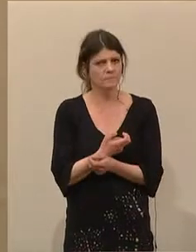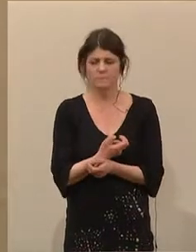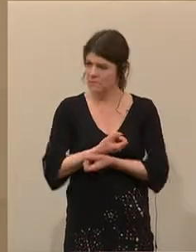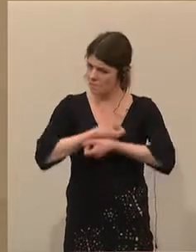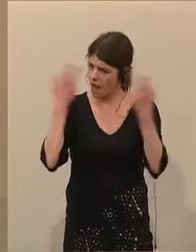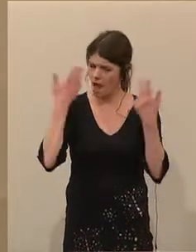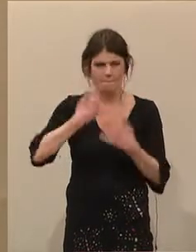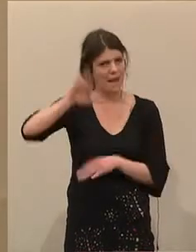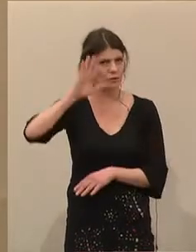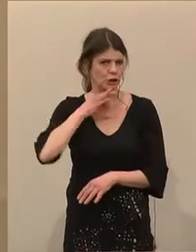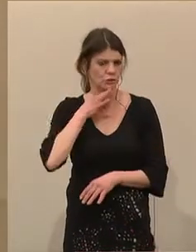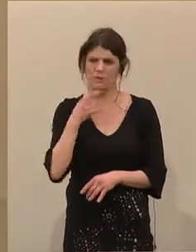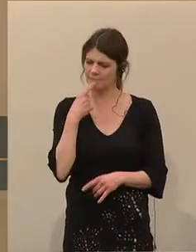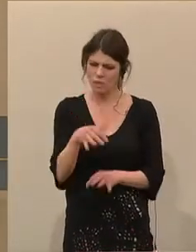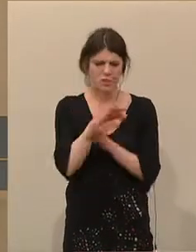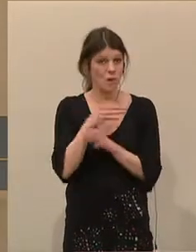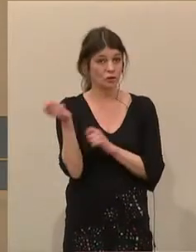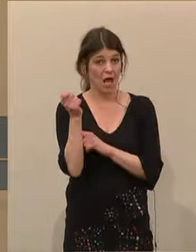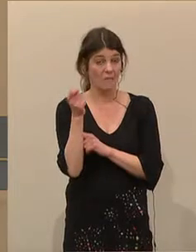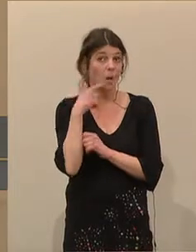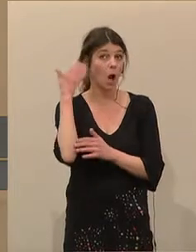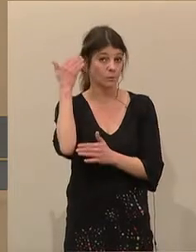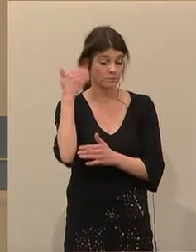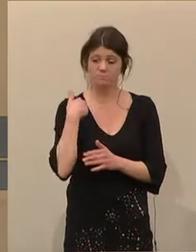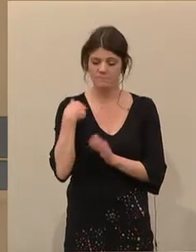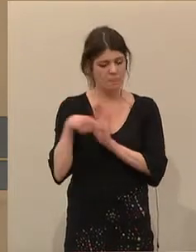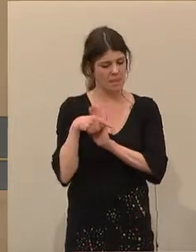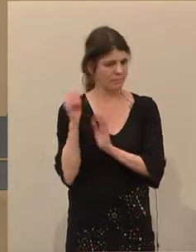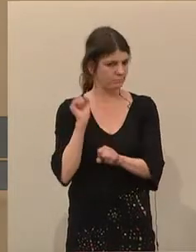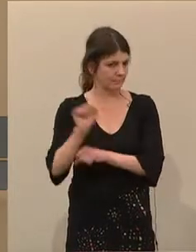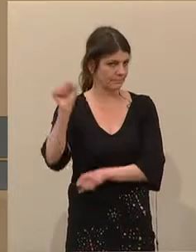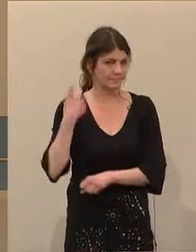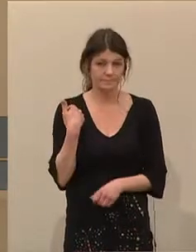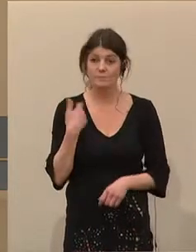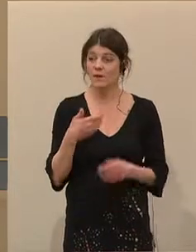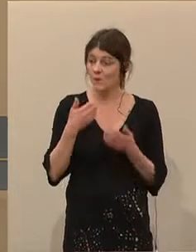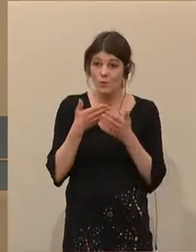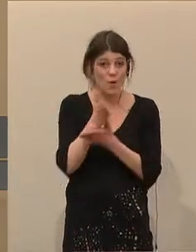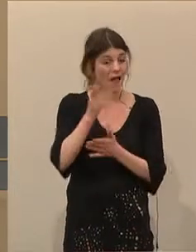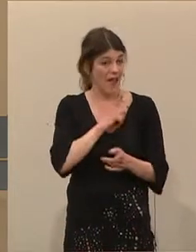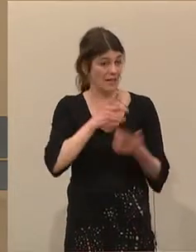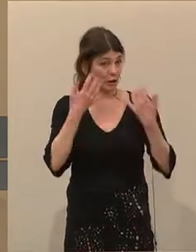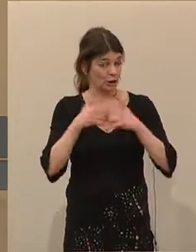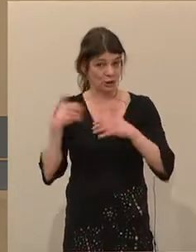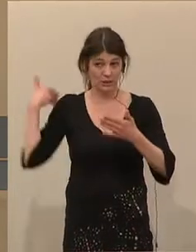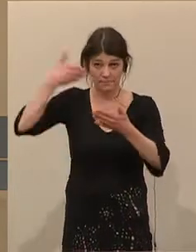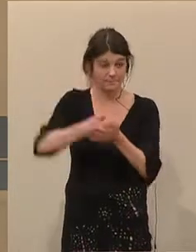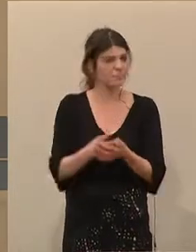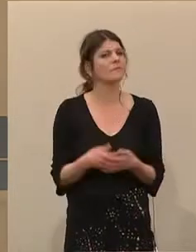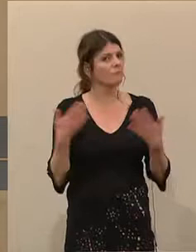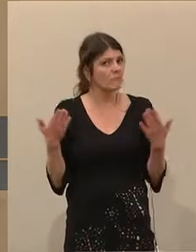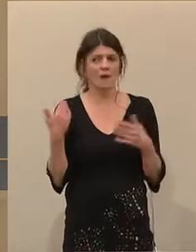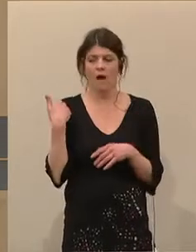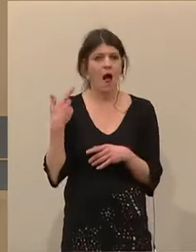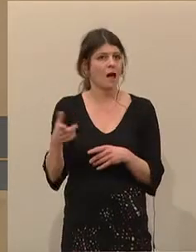Mehrheit der Todesstrafe, Gott sei Dank, sage ich negativ, gegenüber. Aufgrund der eigenen Geschichte, aufgrund des Faktums,